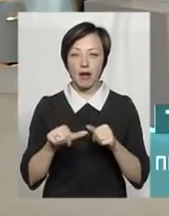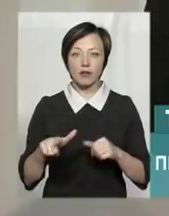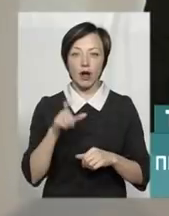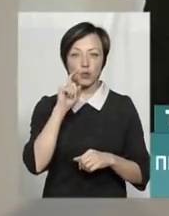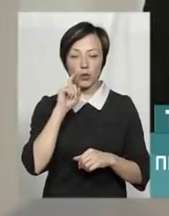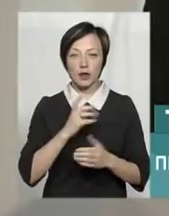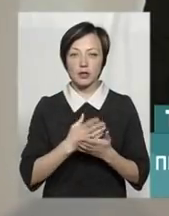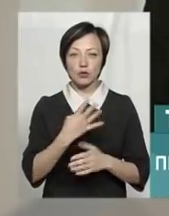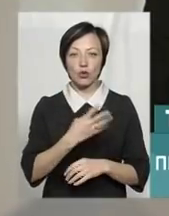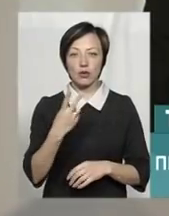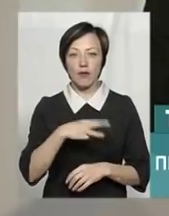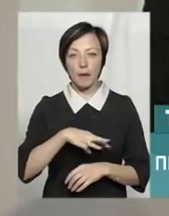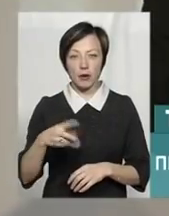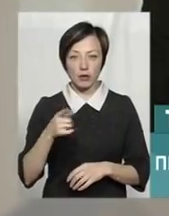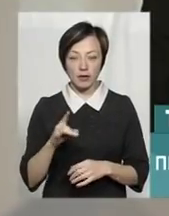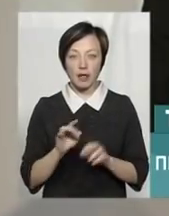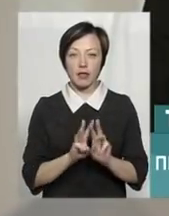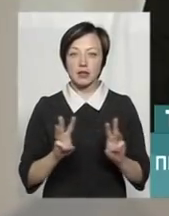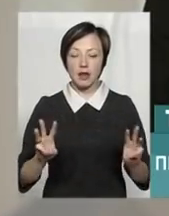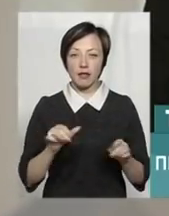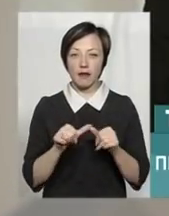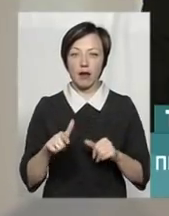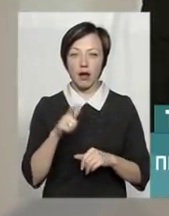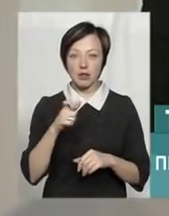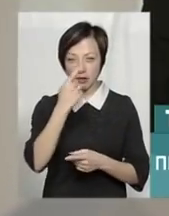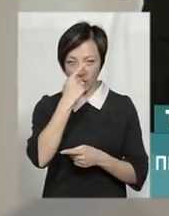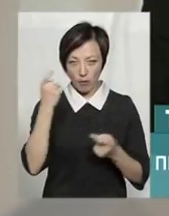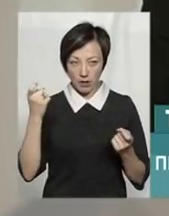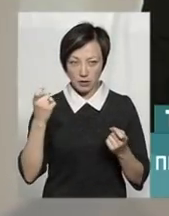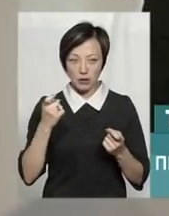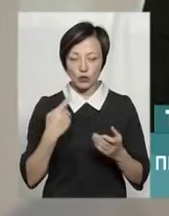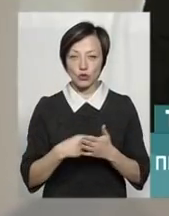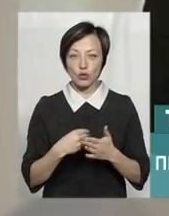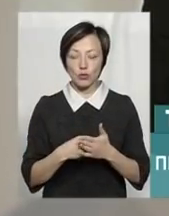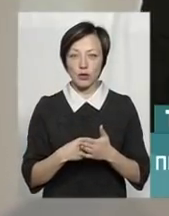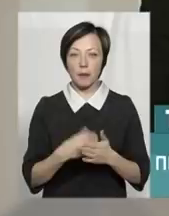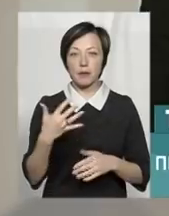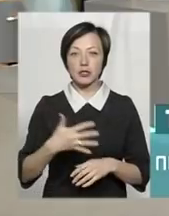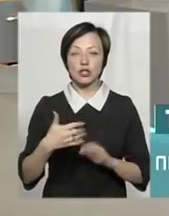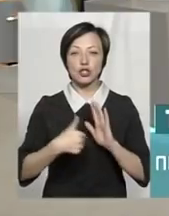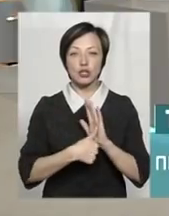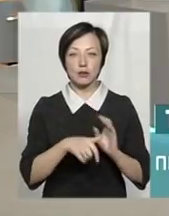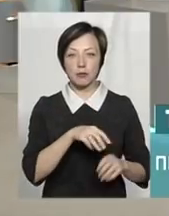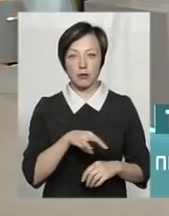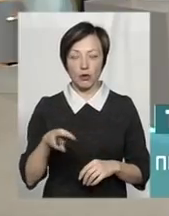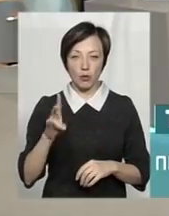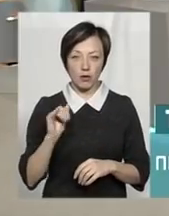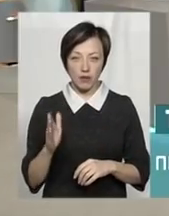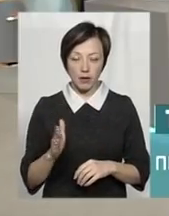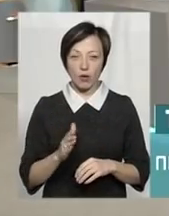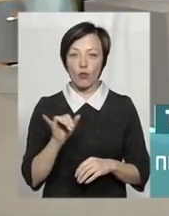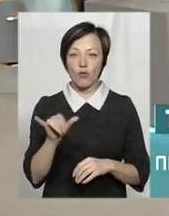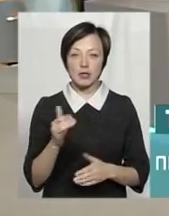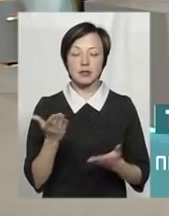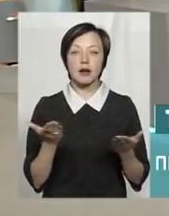становить 42 мільйони гривень. На сайті НАК «Нафтогазу» інформація про суму боргу в 56 мільйонів. У